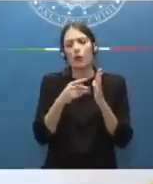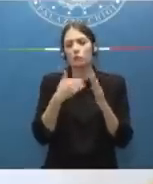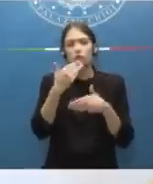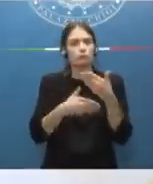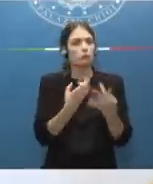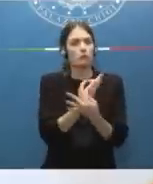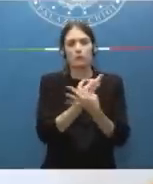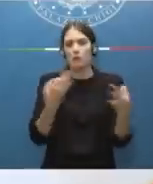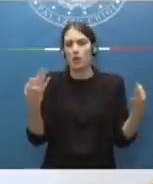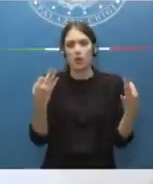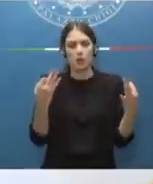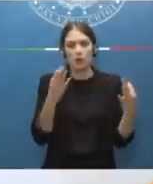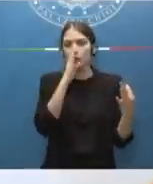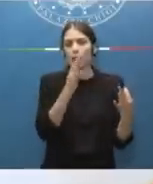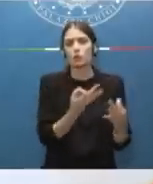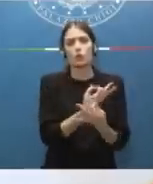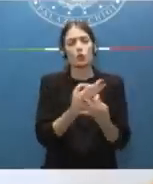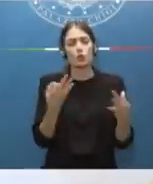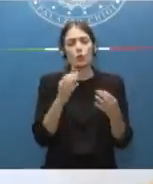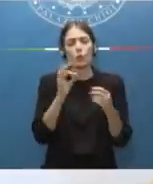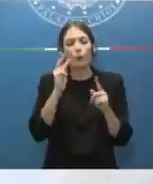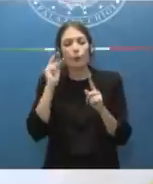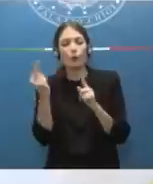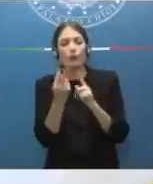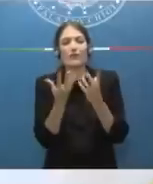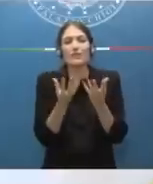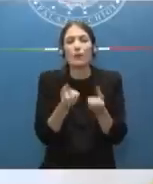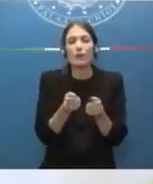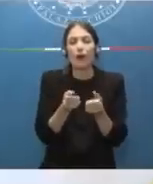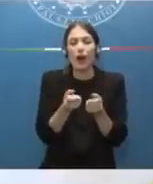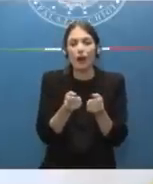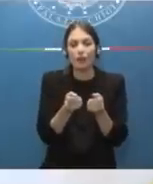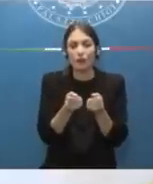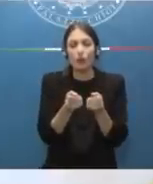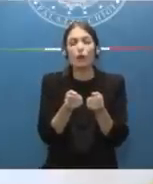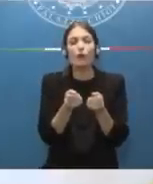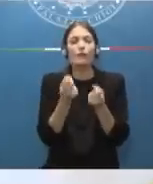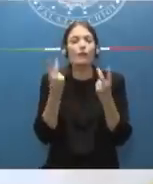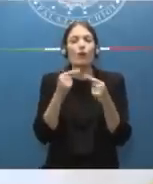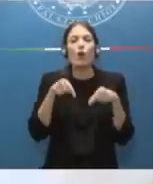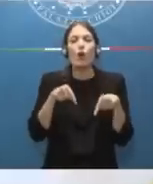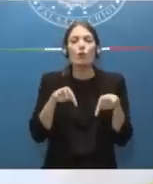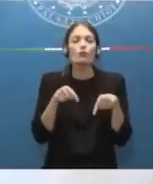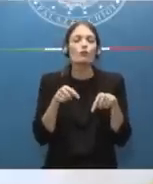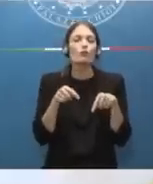ma ripeto proprio da un punto di vista pratico sarebbe stato oggi impossibile